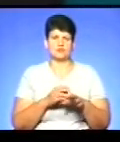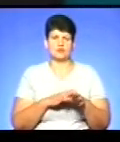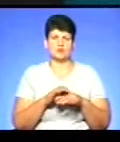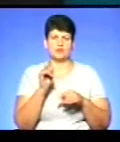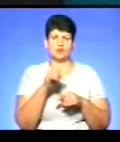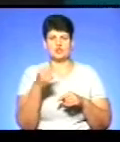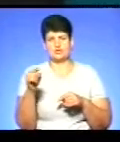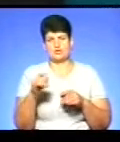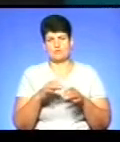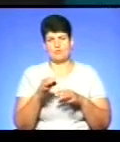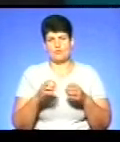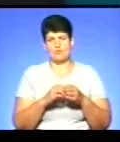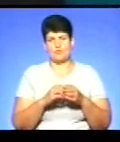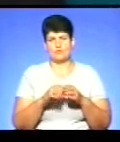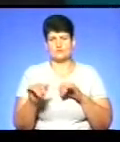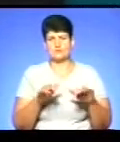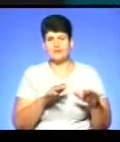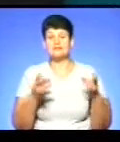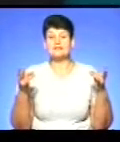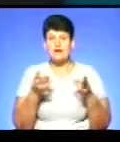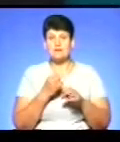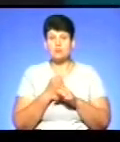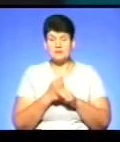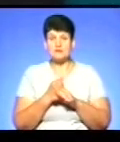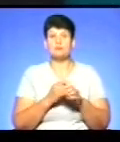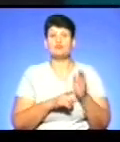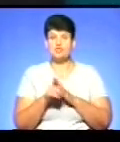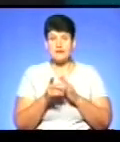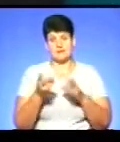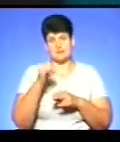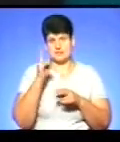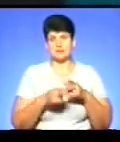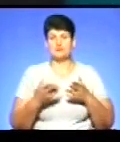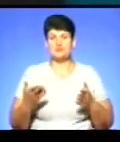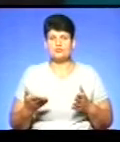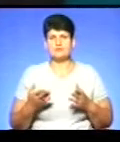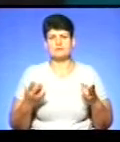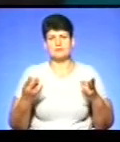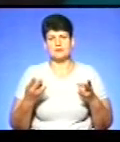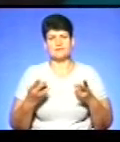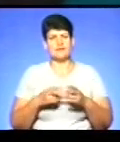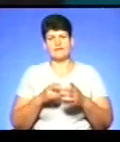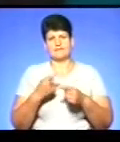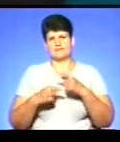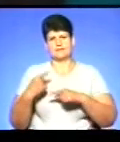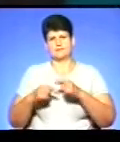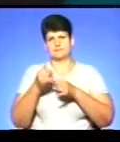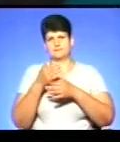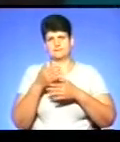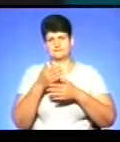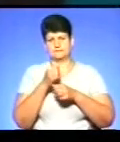чи іншого проєкту. Треба це робити, почали, треба завершувати це. І так чи інакше, як кажуть, відступу назад немає.